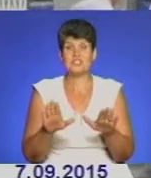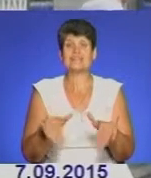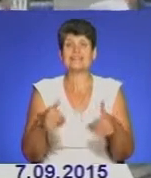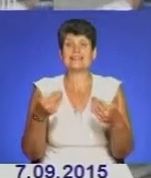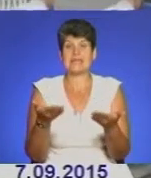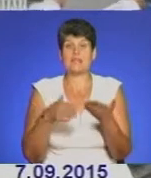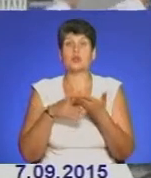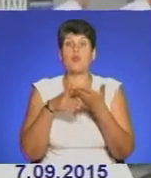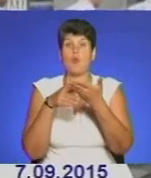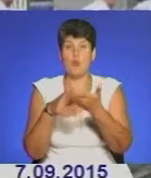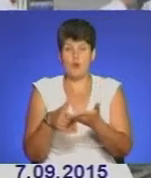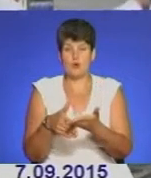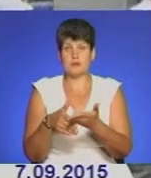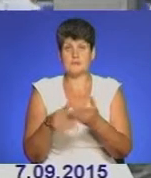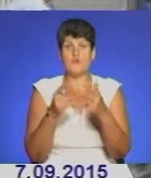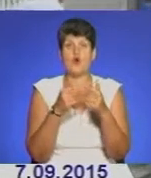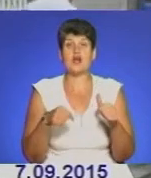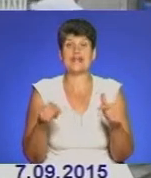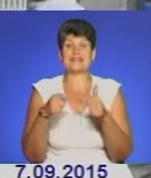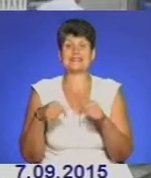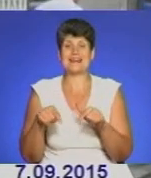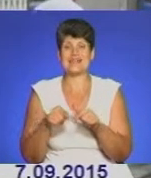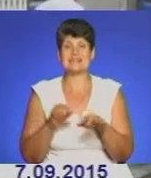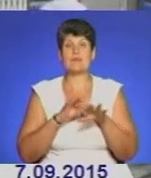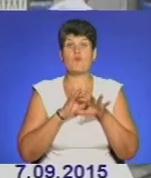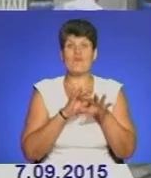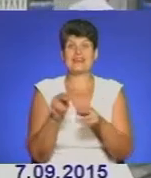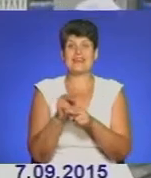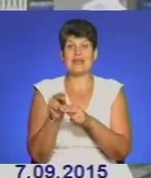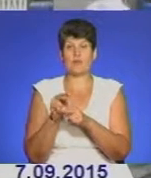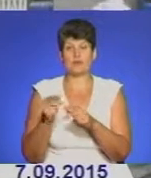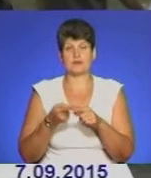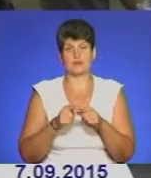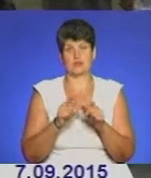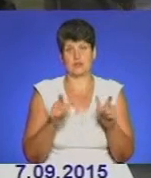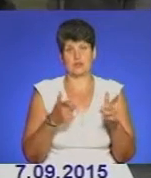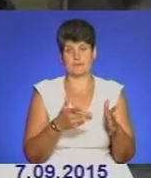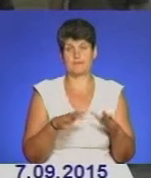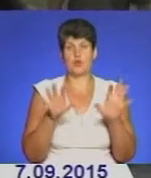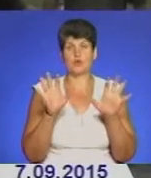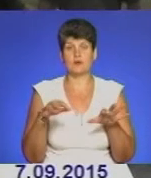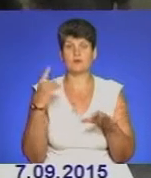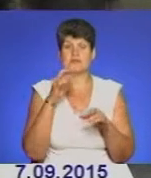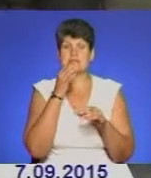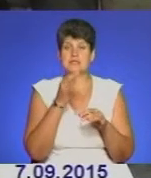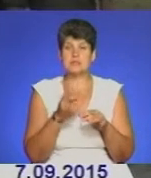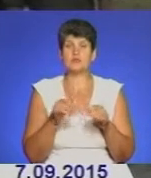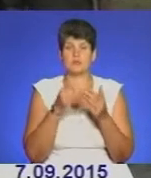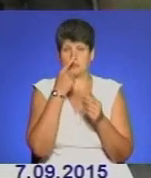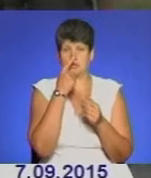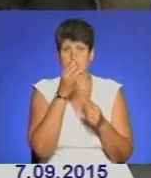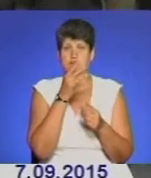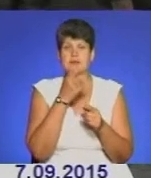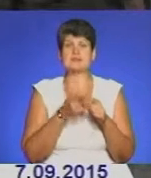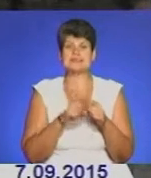допомоги в організації проведення ремонтів на даному об'єкті. Голова краю пообіцяв, що найближчим часом